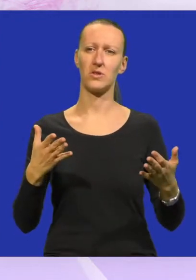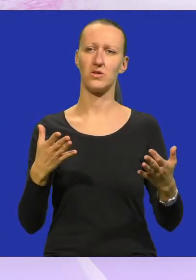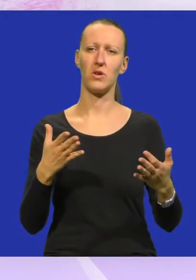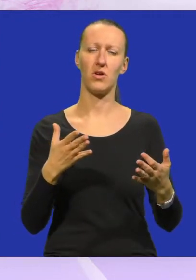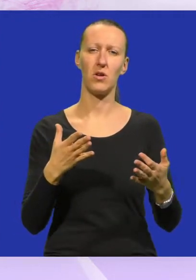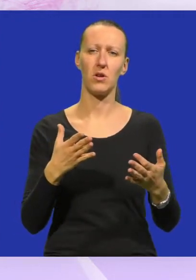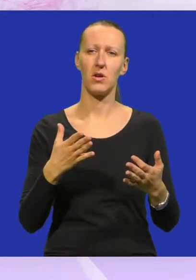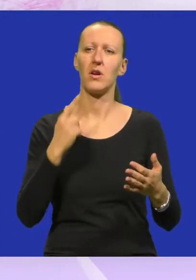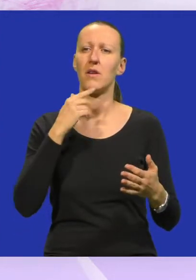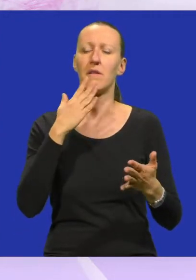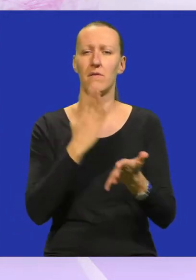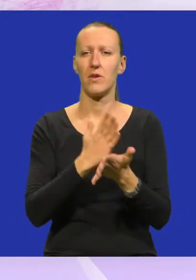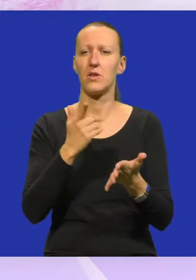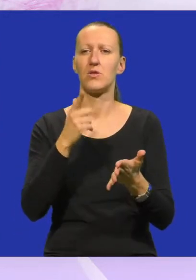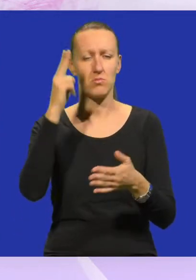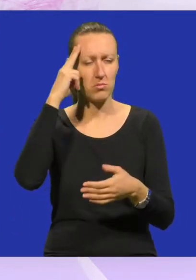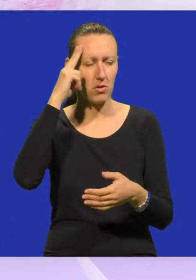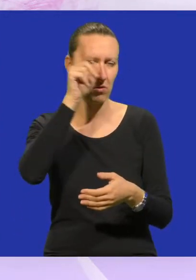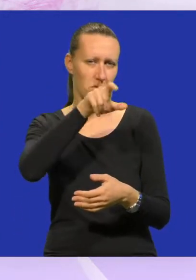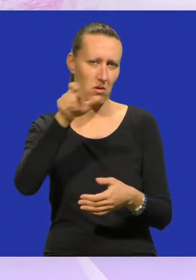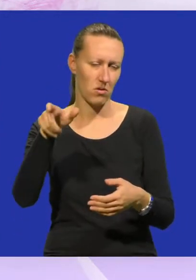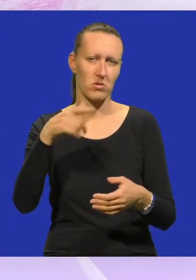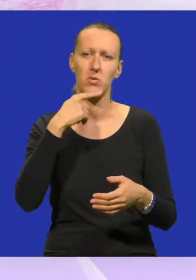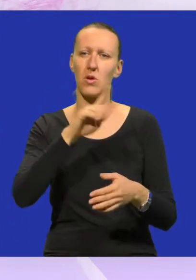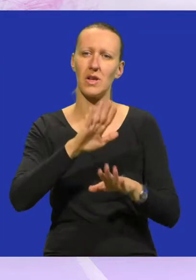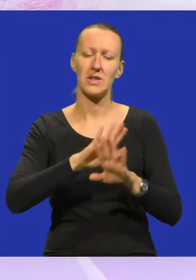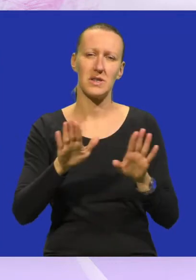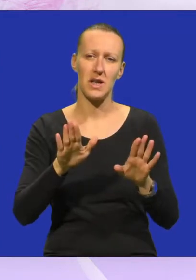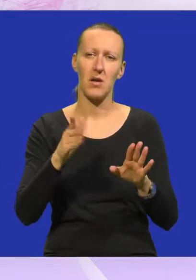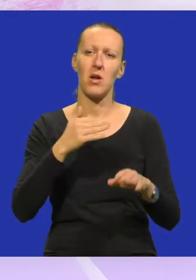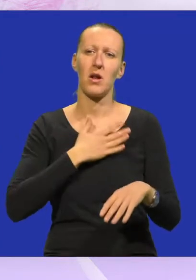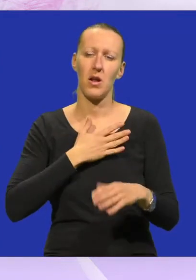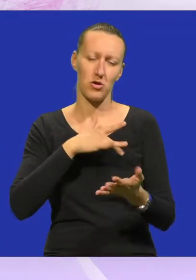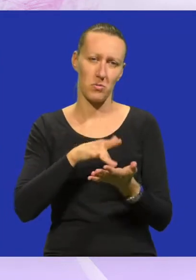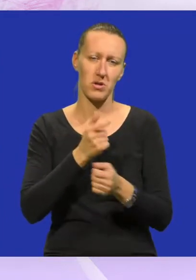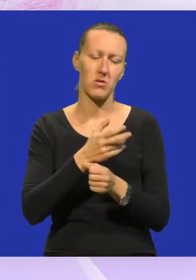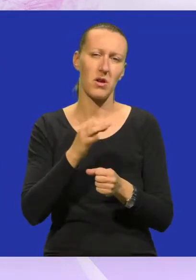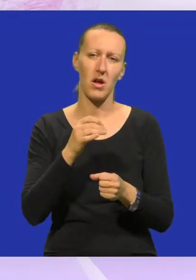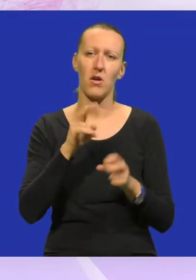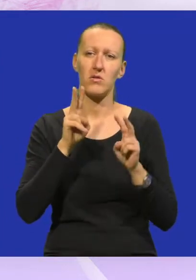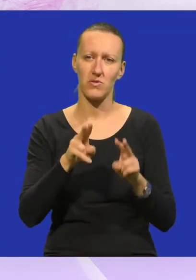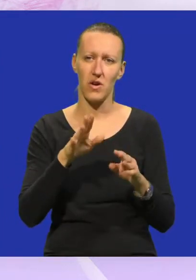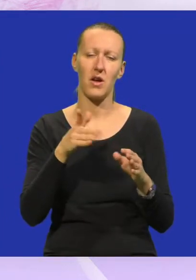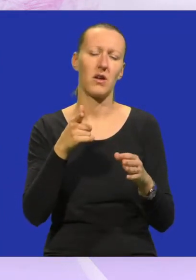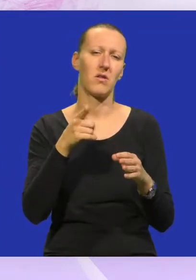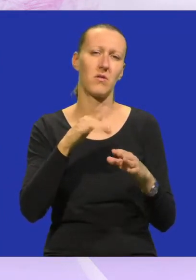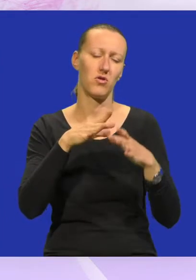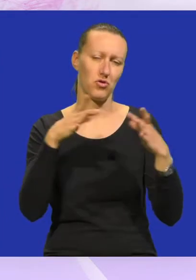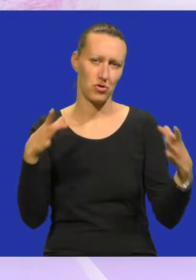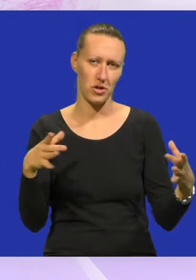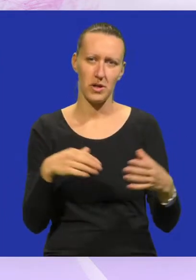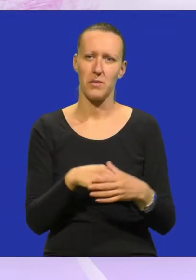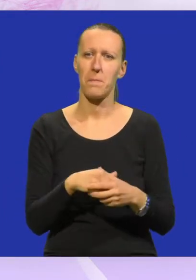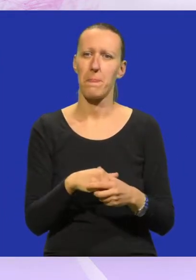profesora i već afirminovnih umjetnika. I to ne samo na našem području, nego zaista na širem.